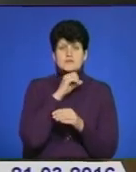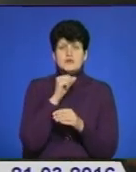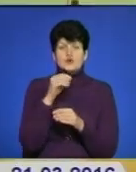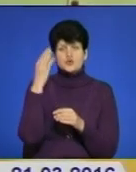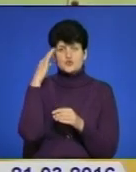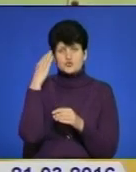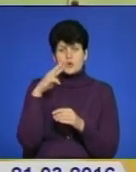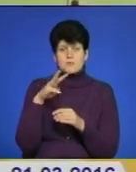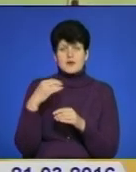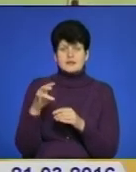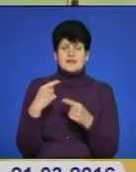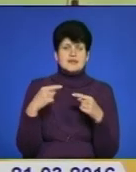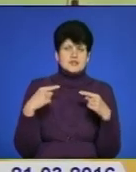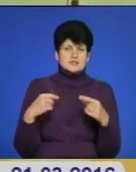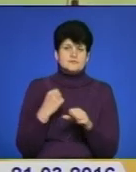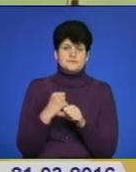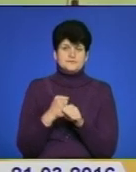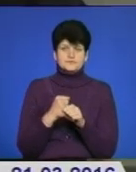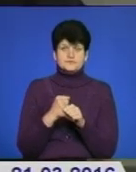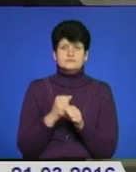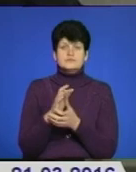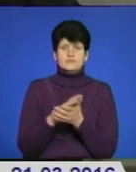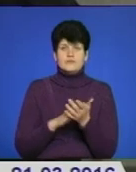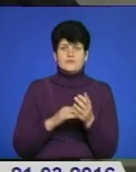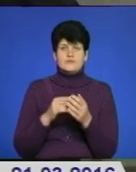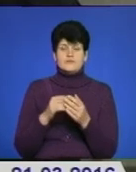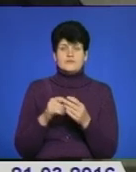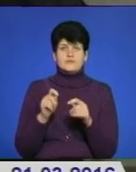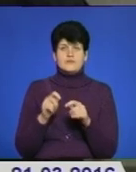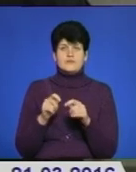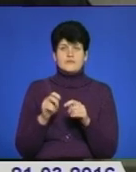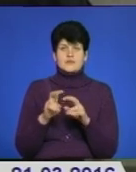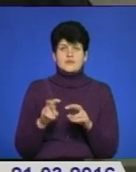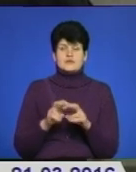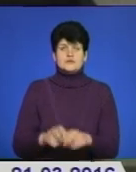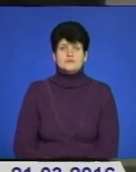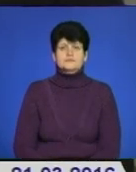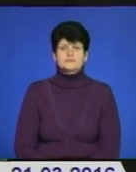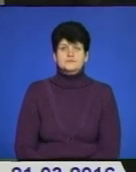затриманого до скоєння інших подібних злочинів. Триває слідство. Дякую.